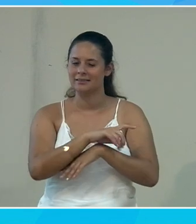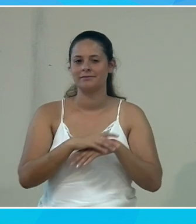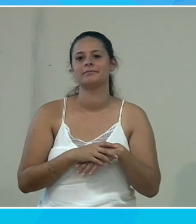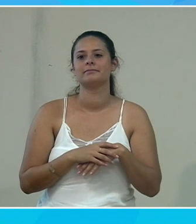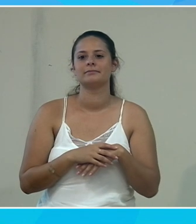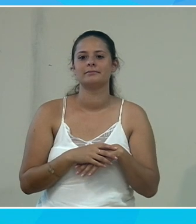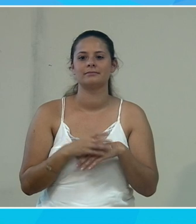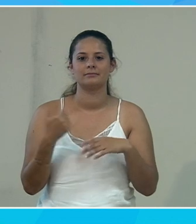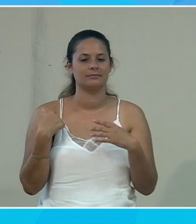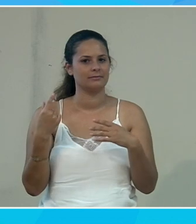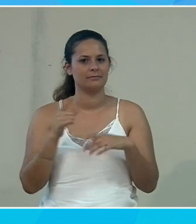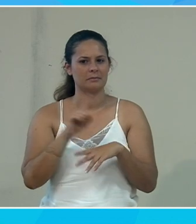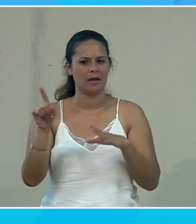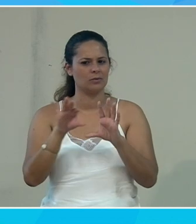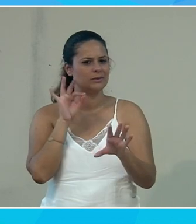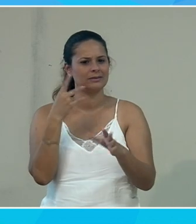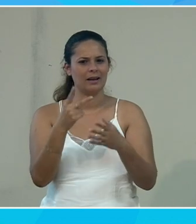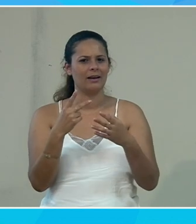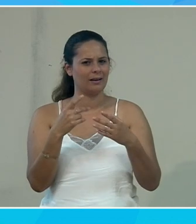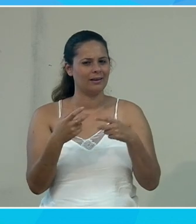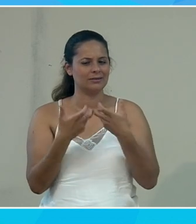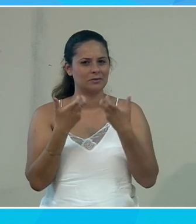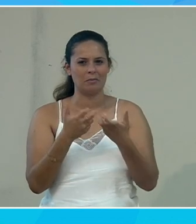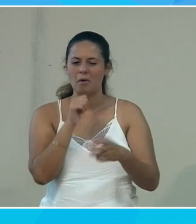Mais, j'aurais peut-être pas dû choisir cet exemple, c'est très mauvais.